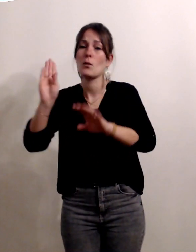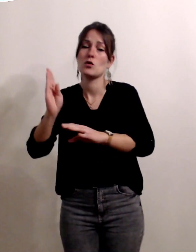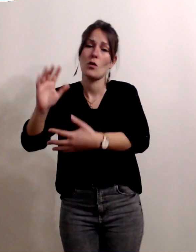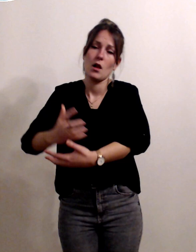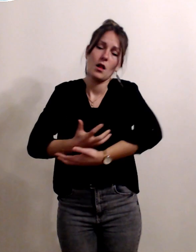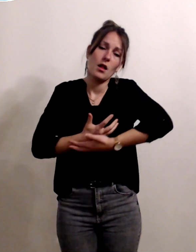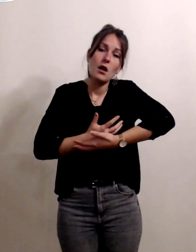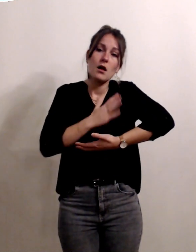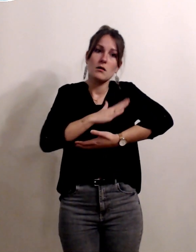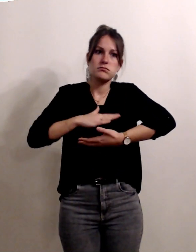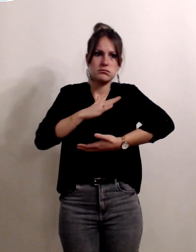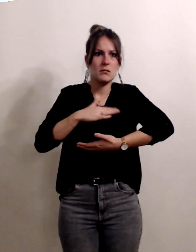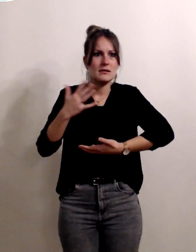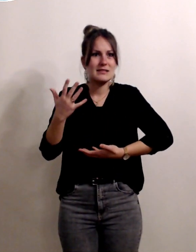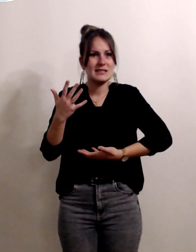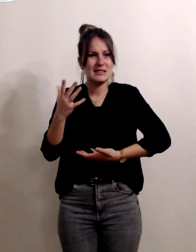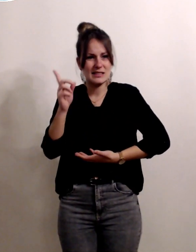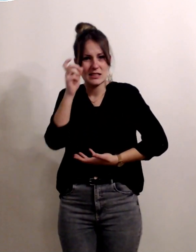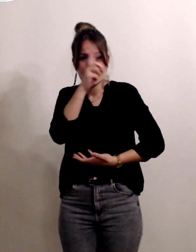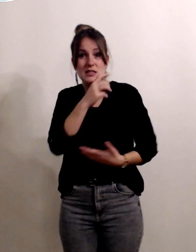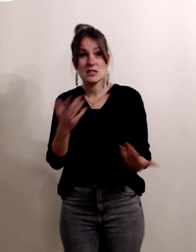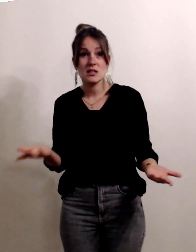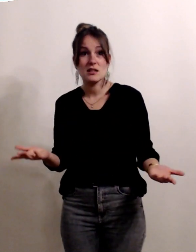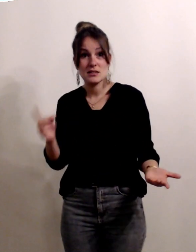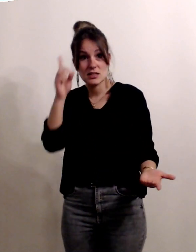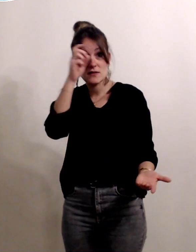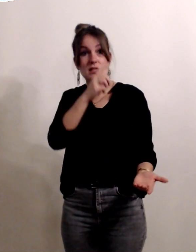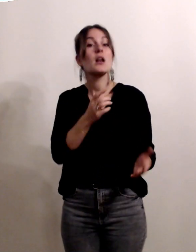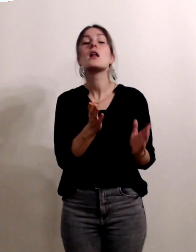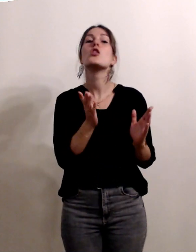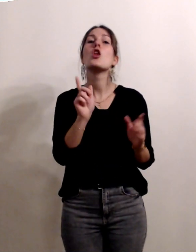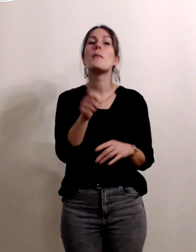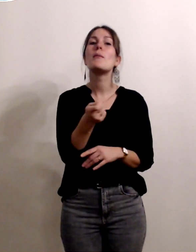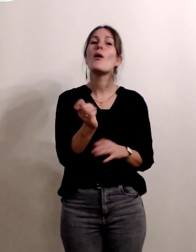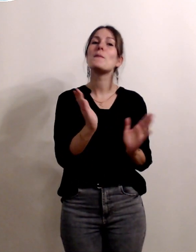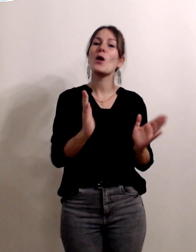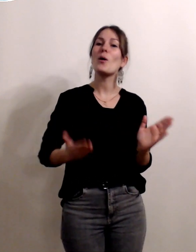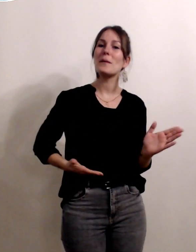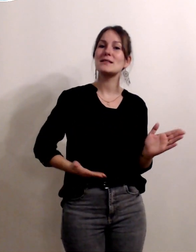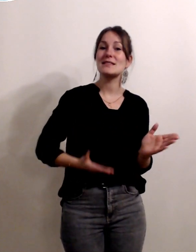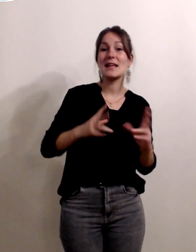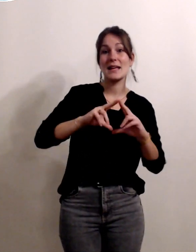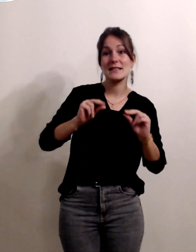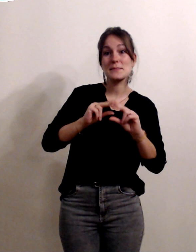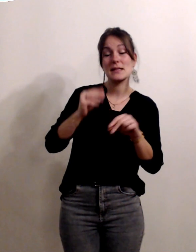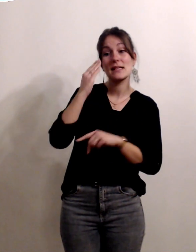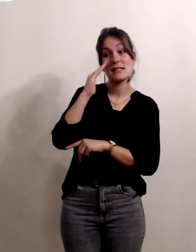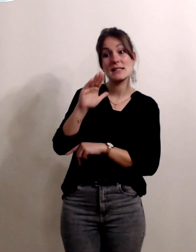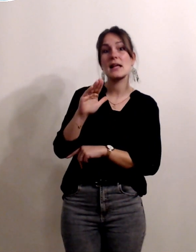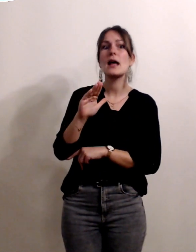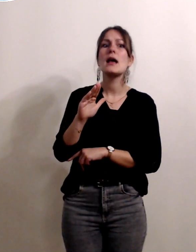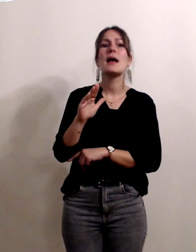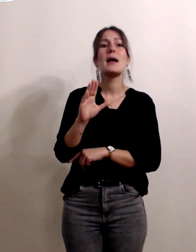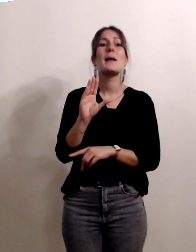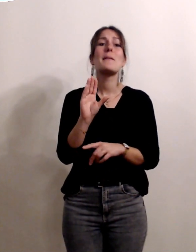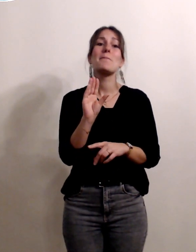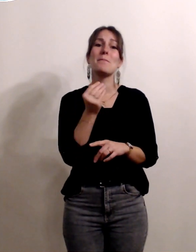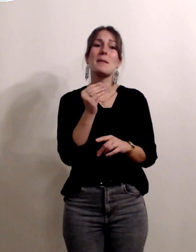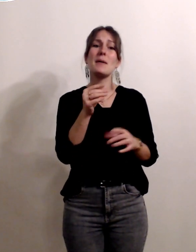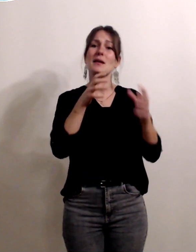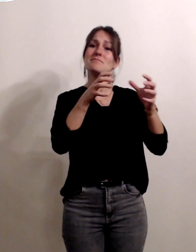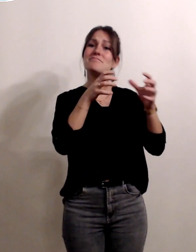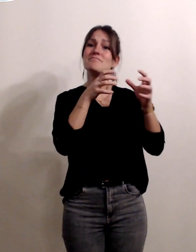voilà on vous on vous en parle à la maternité de de la gravité du syndrome du bébé secoué